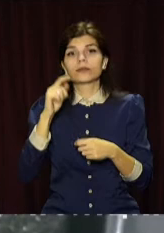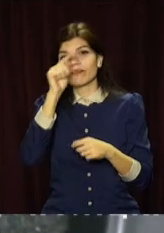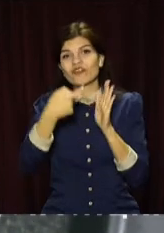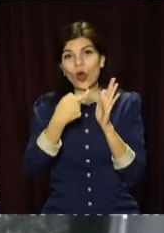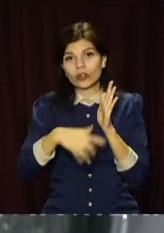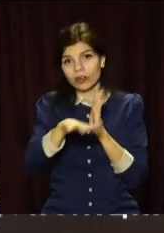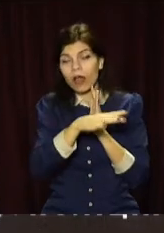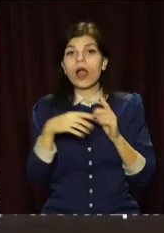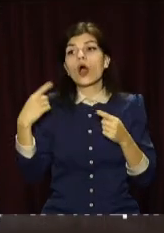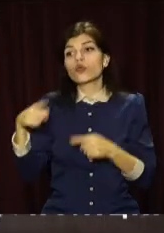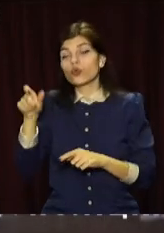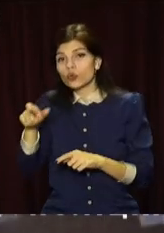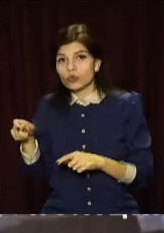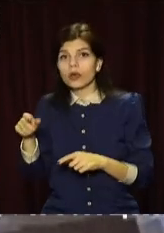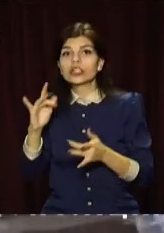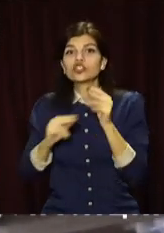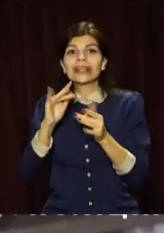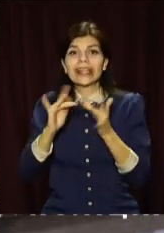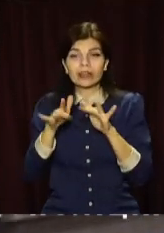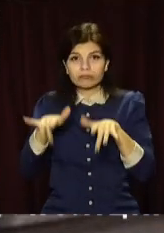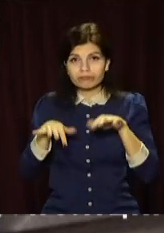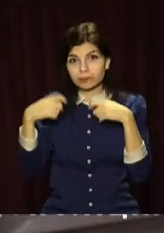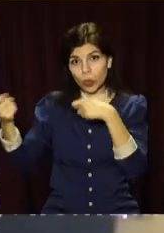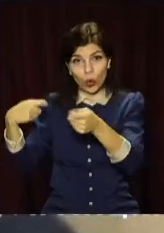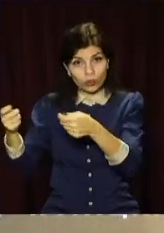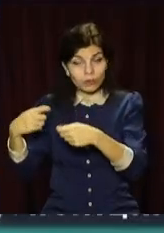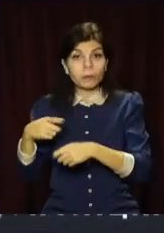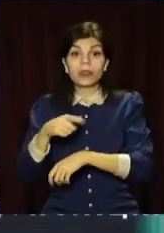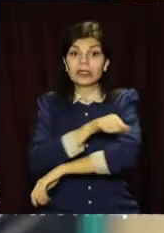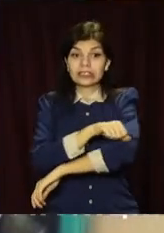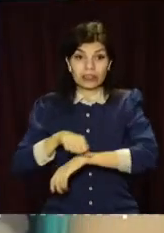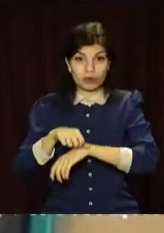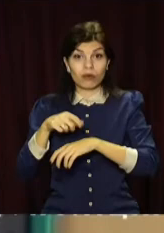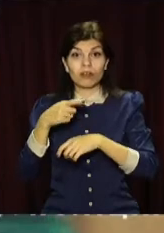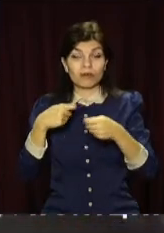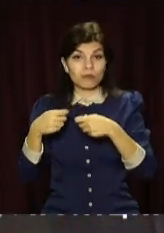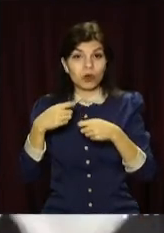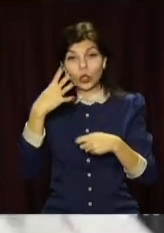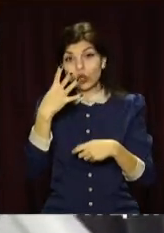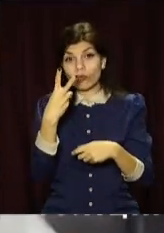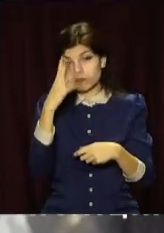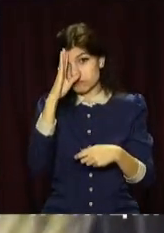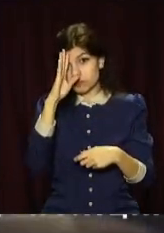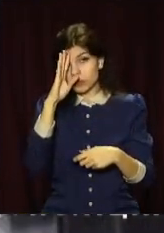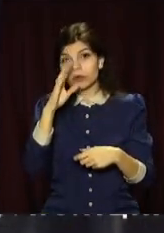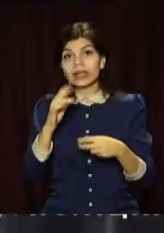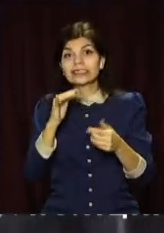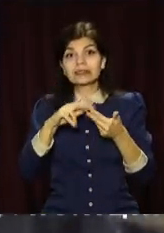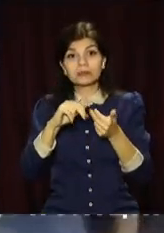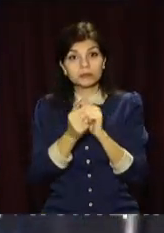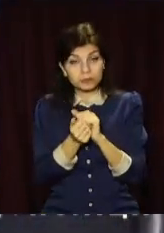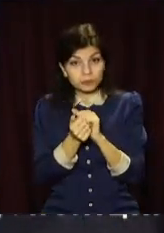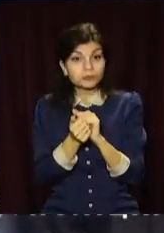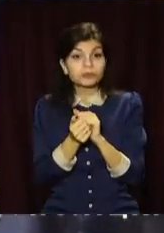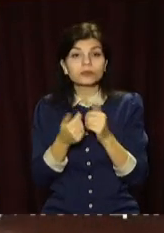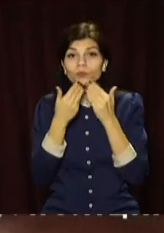переробляли та збували озброєння через інтернет. З-за кордону нелегальним бізнесом керував 42-річний мешканець Кам'янського. За